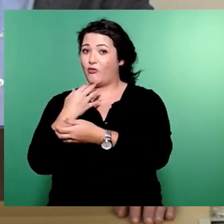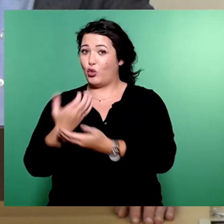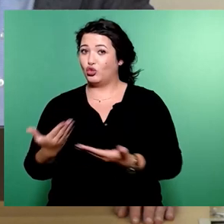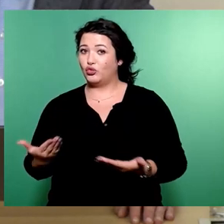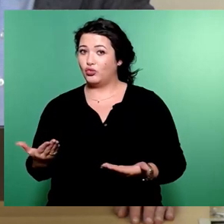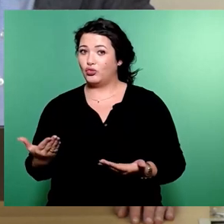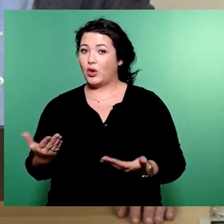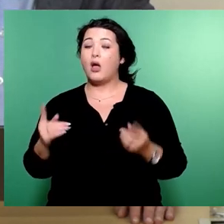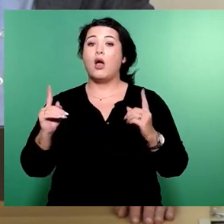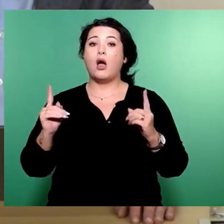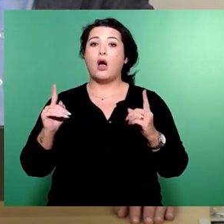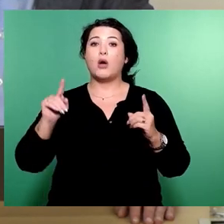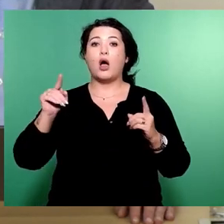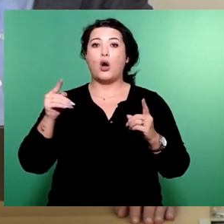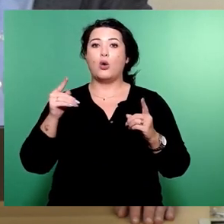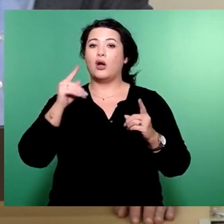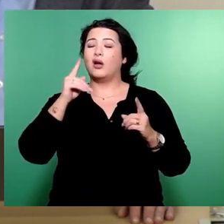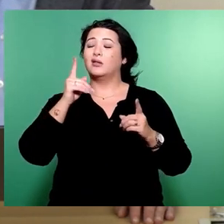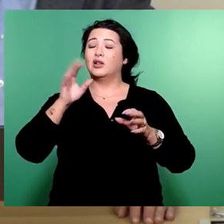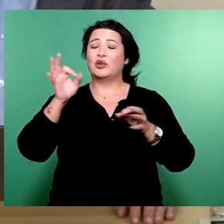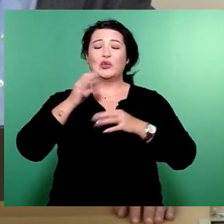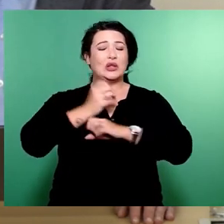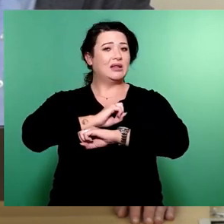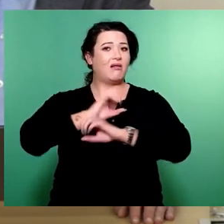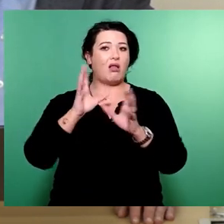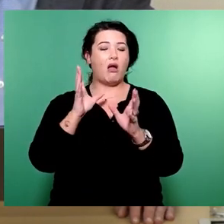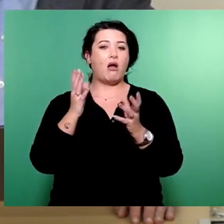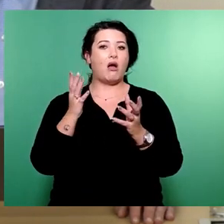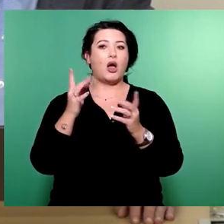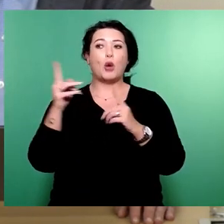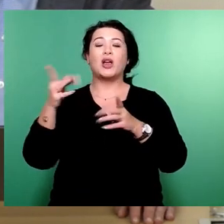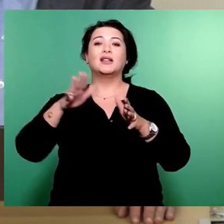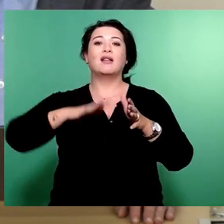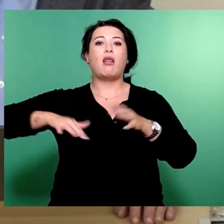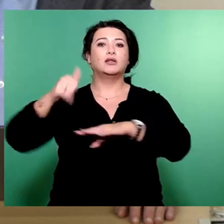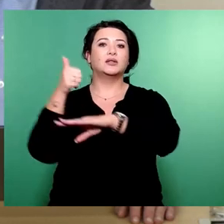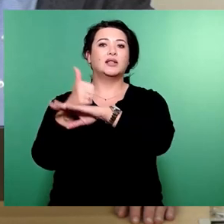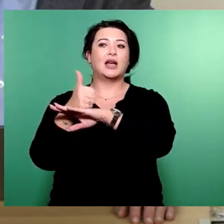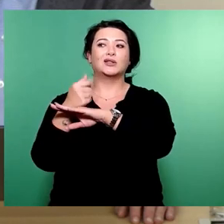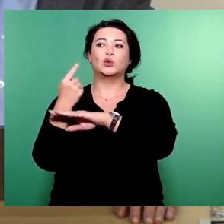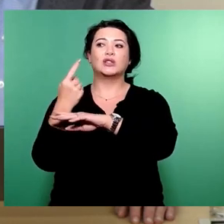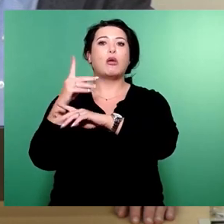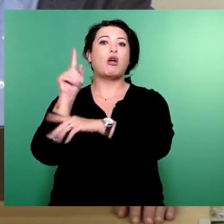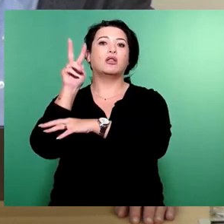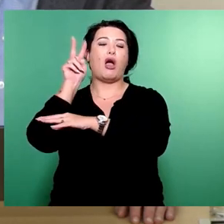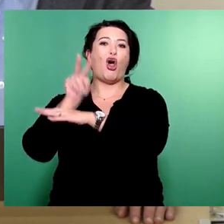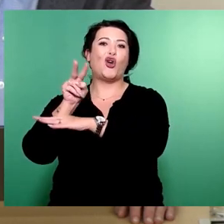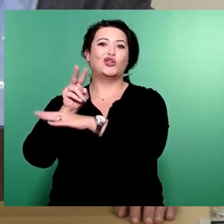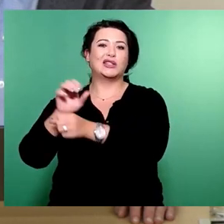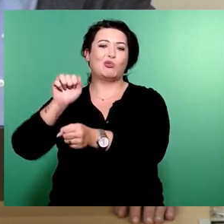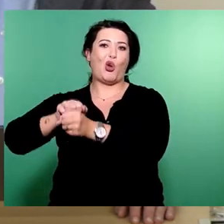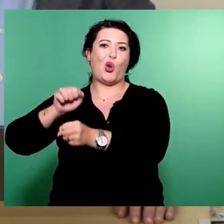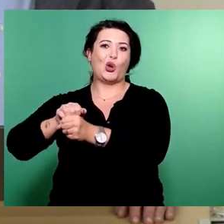und es ist nicht klar, ob das die Landesdirektion als Aufsichtsbehörde eben auch